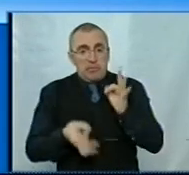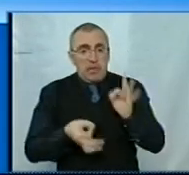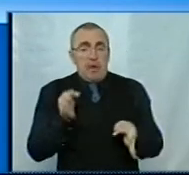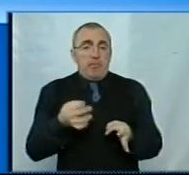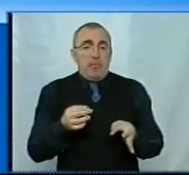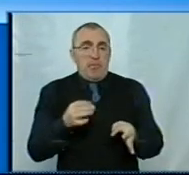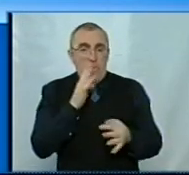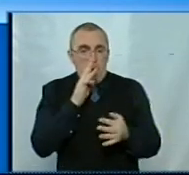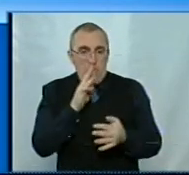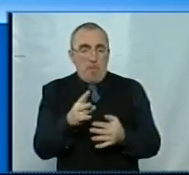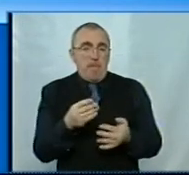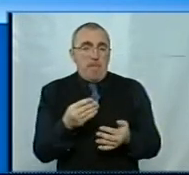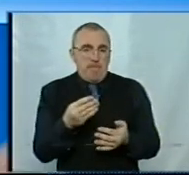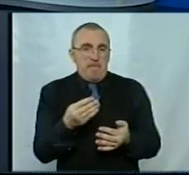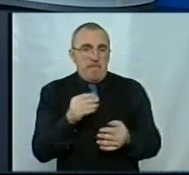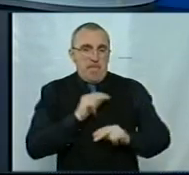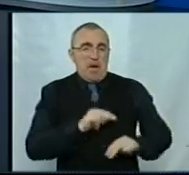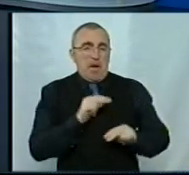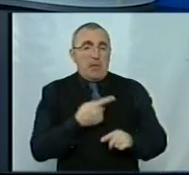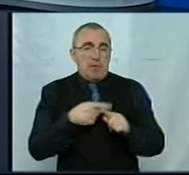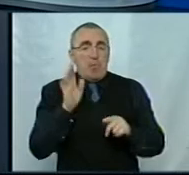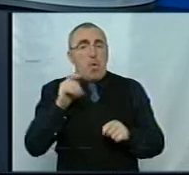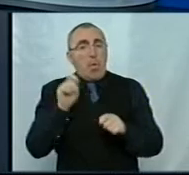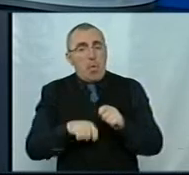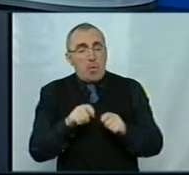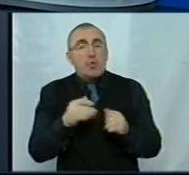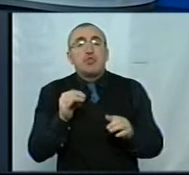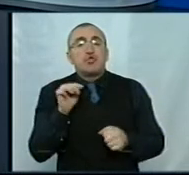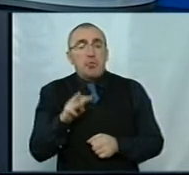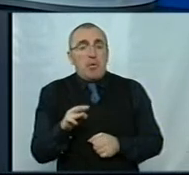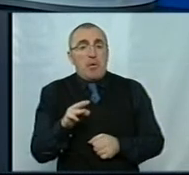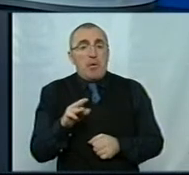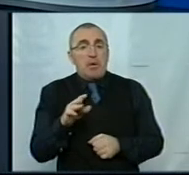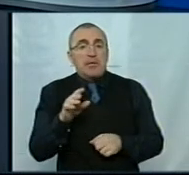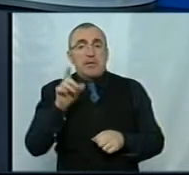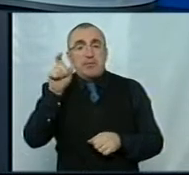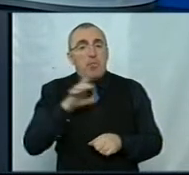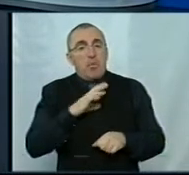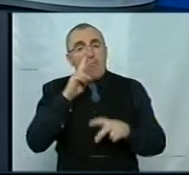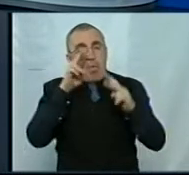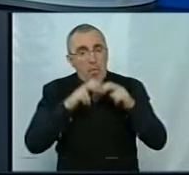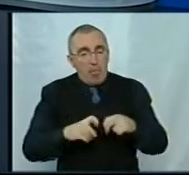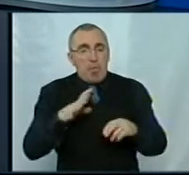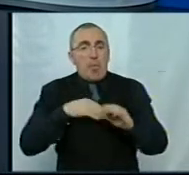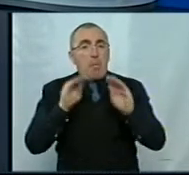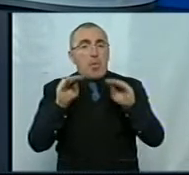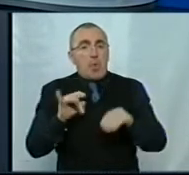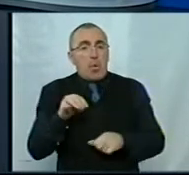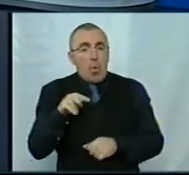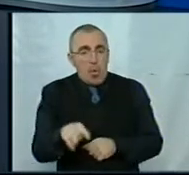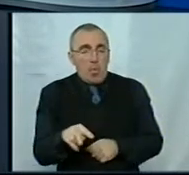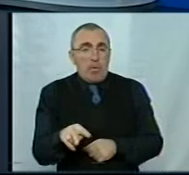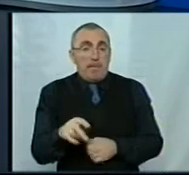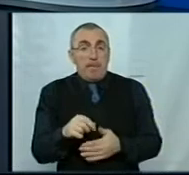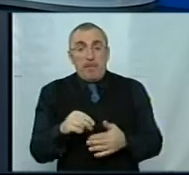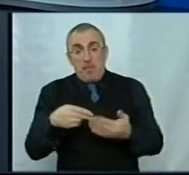праці. І це можна буде проконтролювати, яким чином пацієнт був обстежений, чи було дотримано протоколів, якщо протоколи напишуть